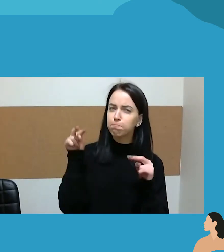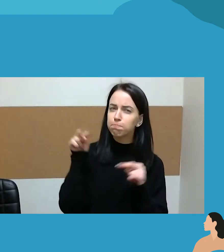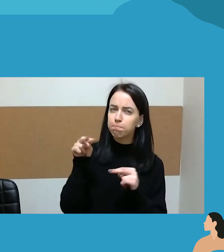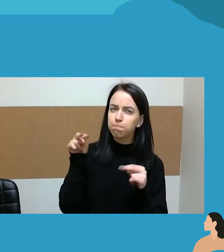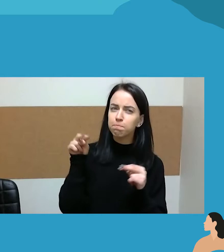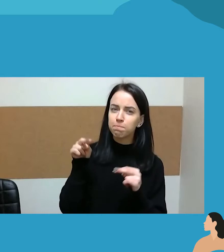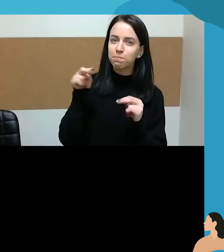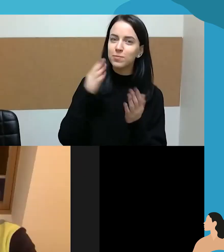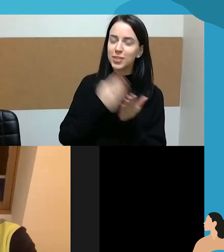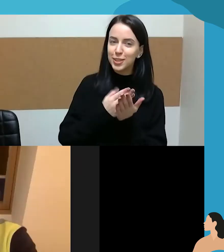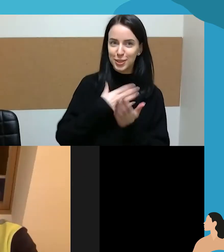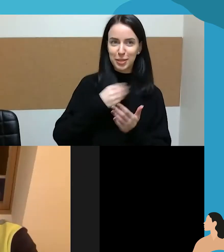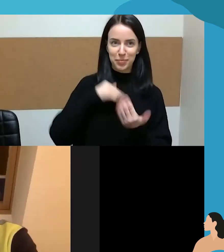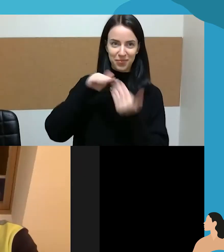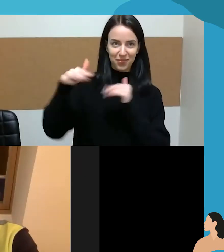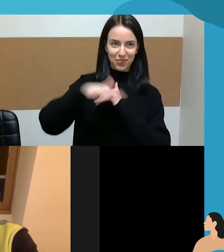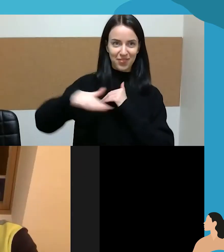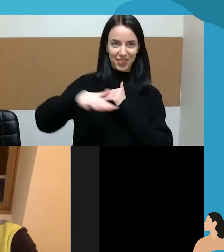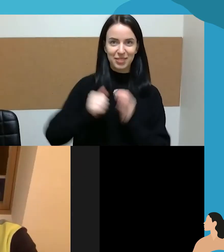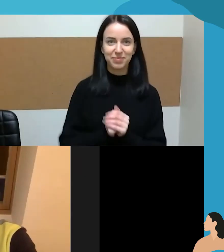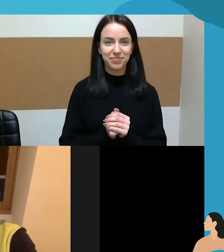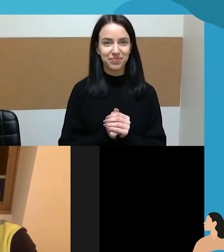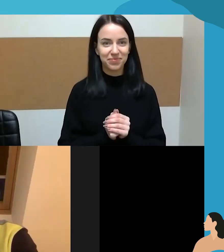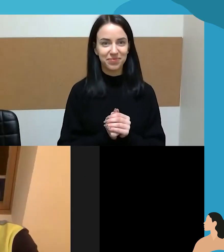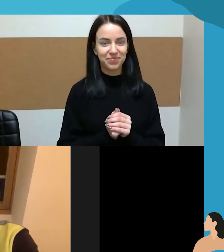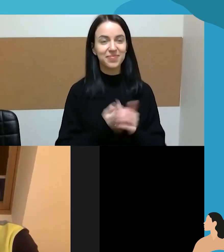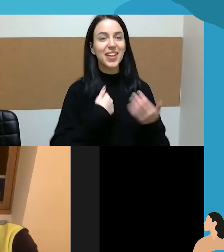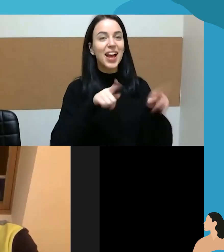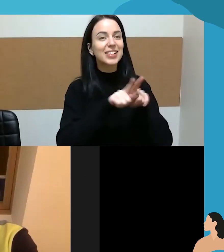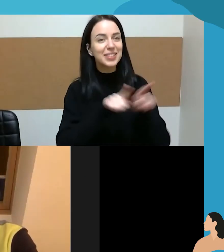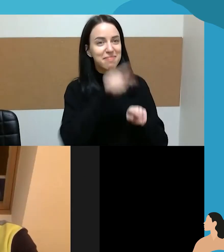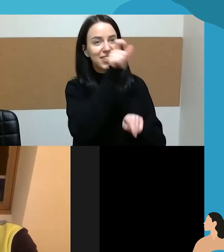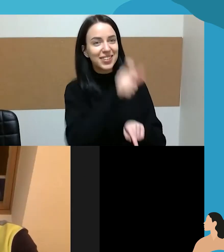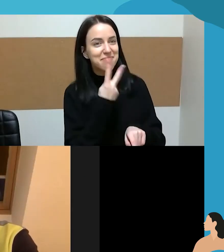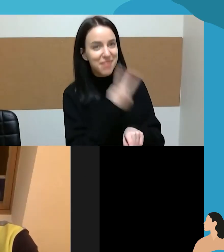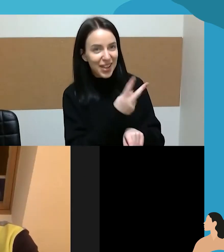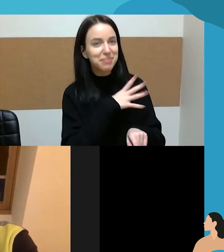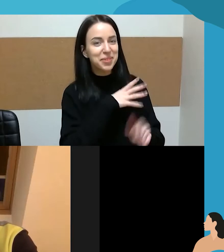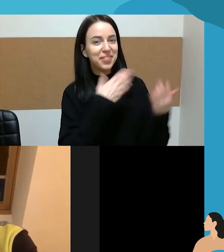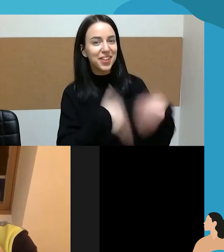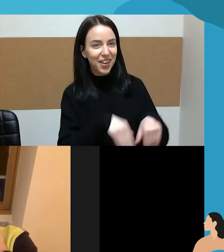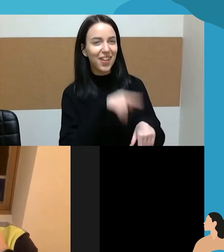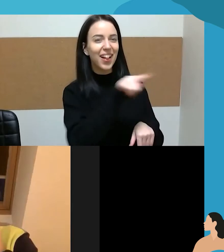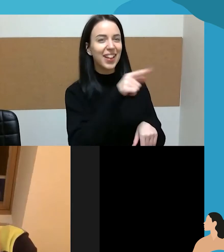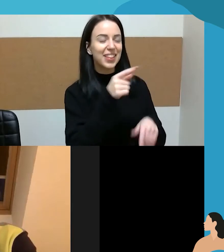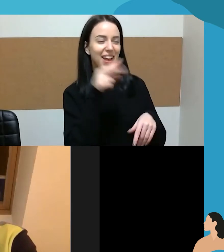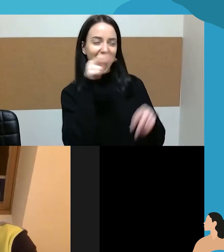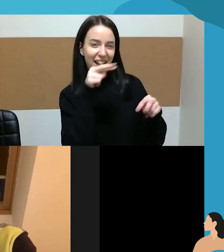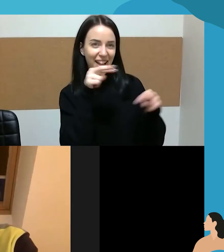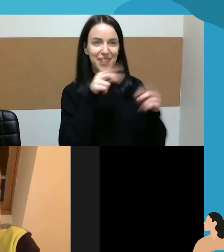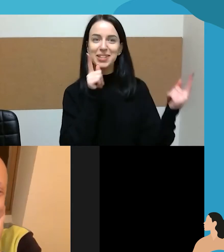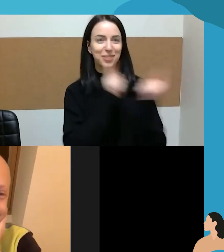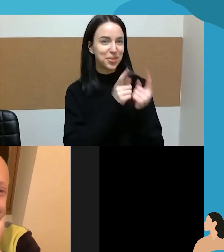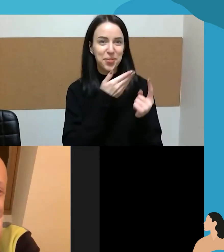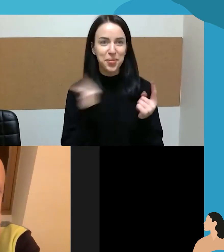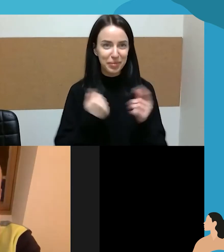gatvėse. Aš, Davyle, irgi esu jūs matęs, tai viens kitą iš tolo apžiūrime, bet nepeinam viens